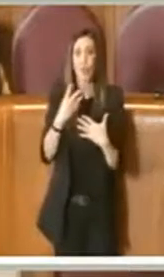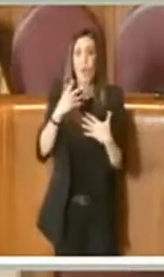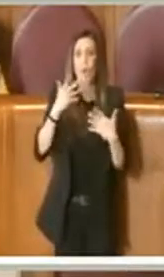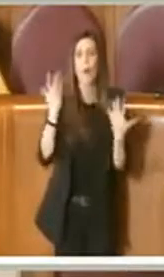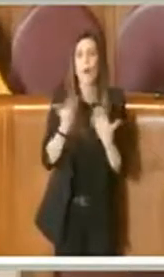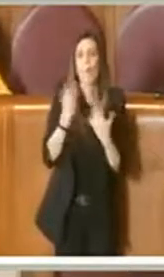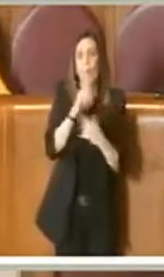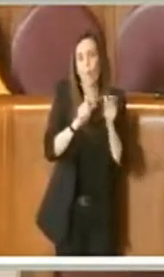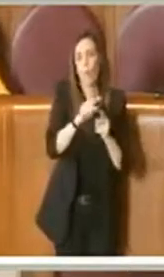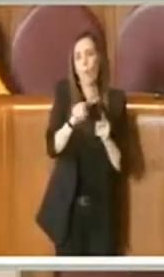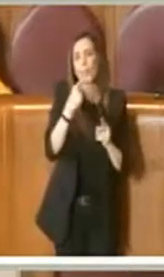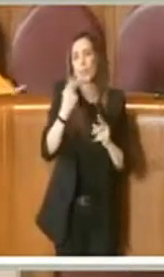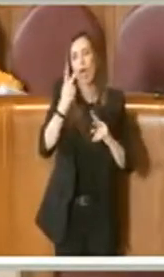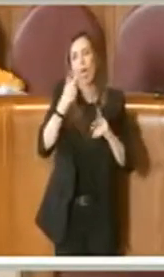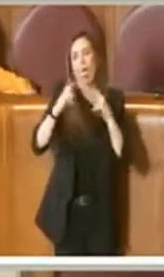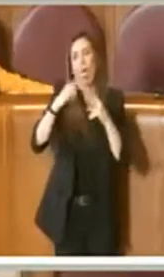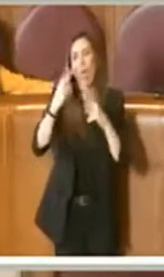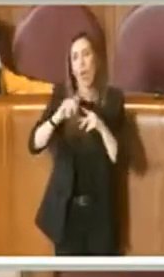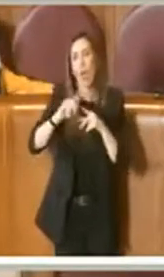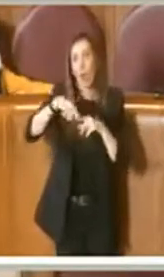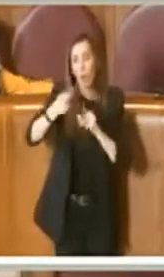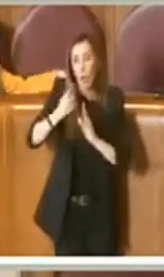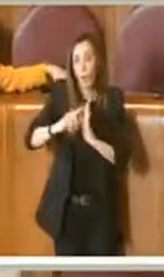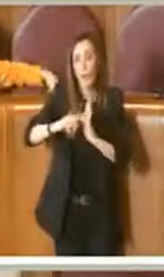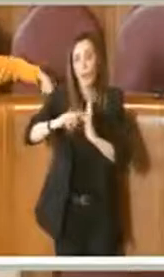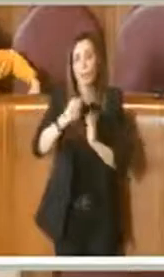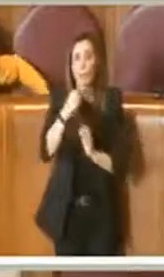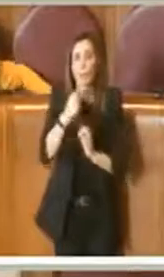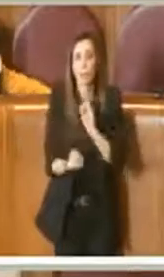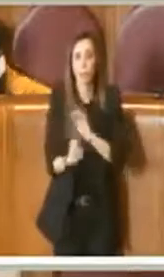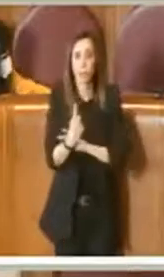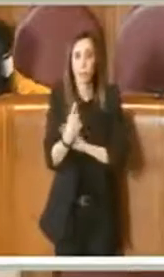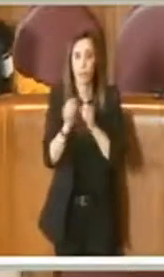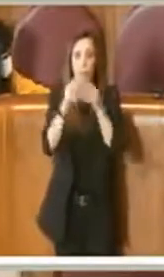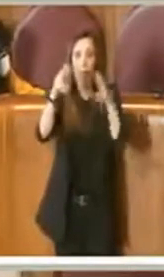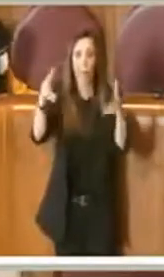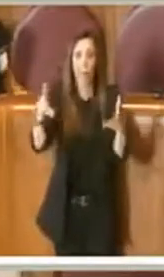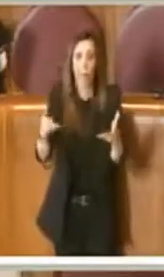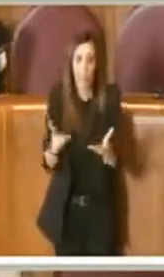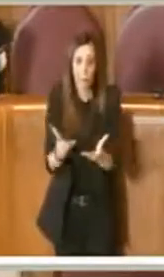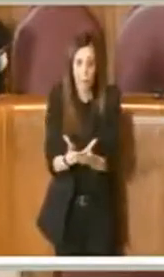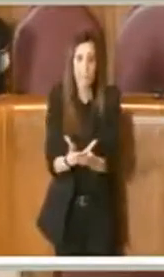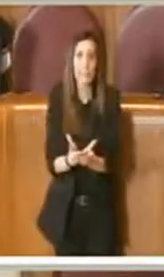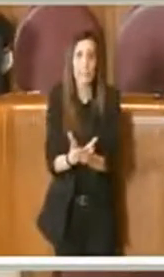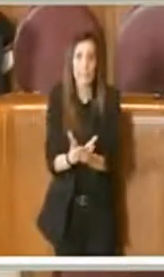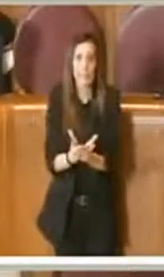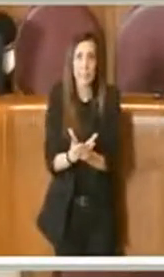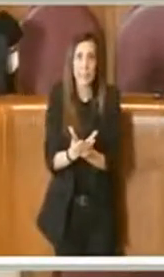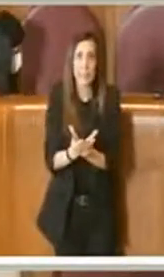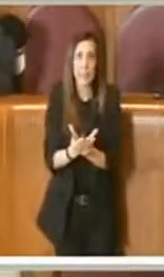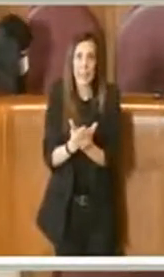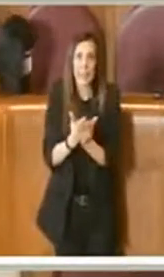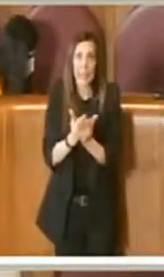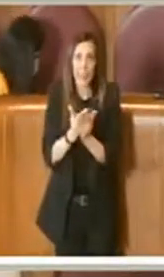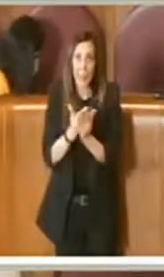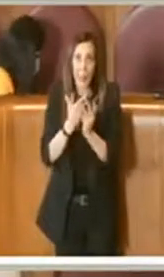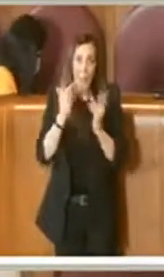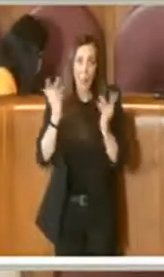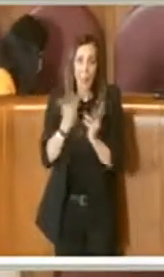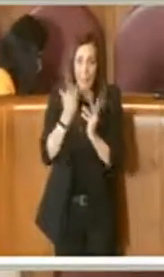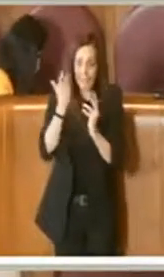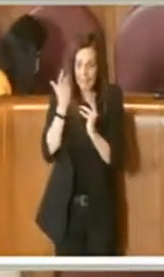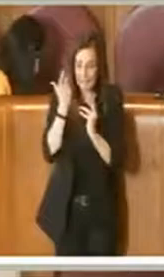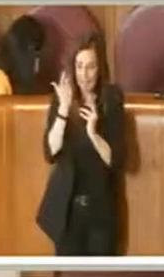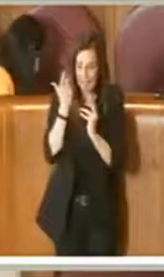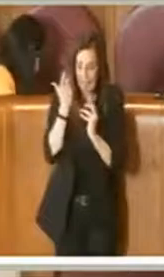scusa. Dopo qualche mese è cominciata la pandemia. Devo dire che qualche motivazione per cui è